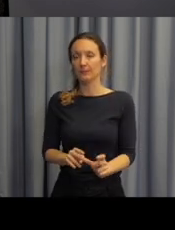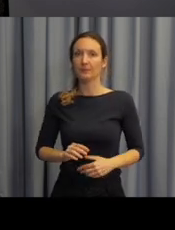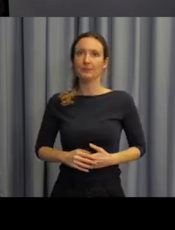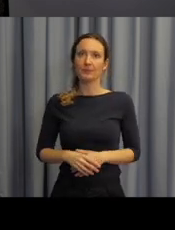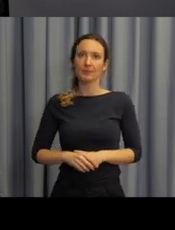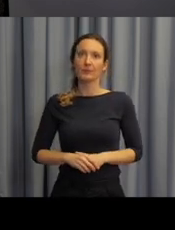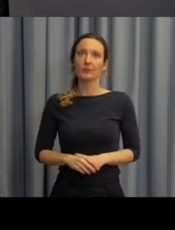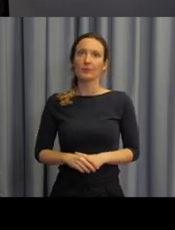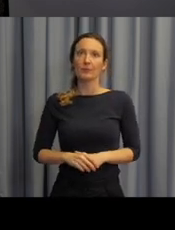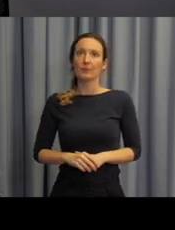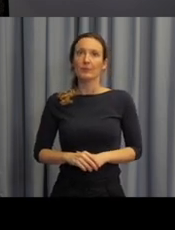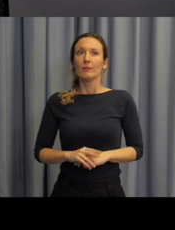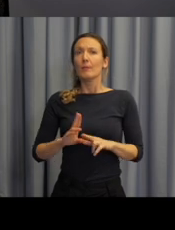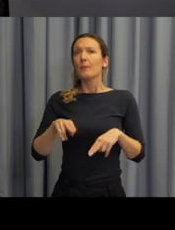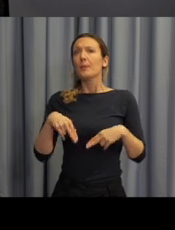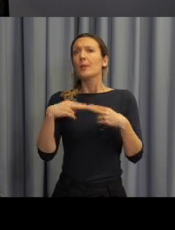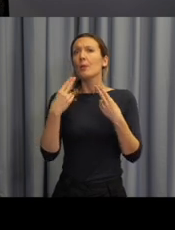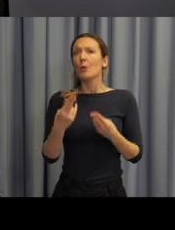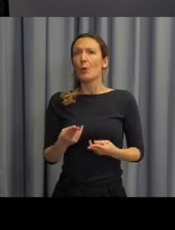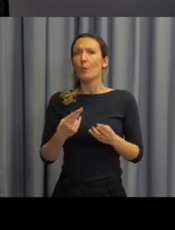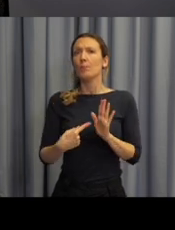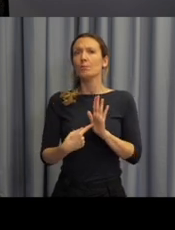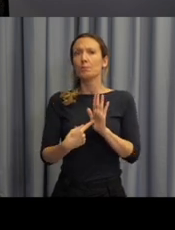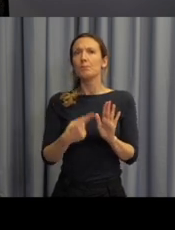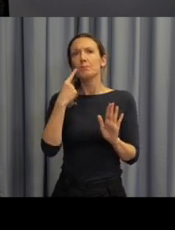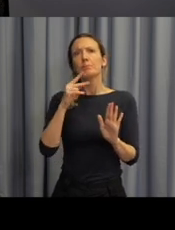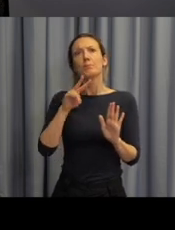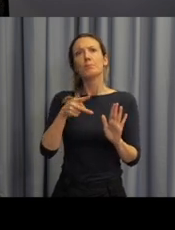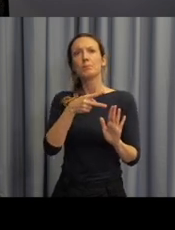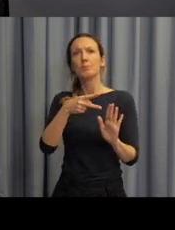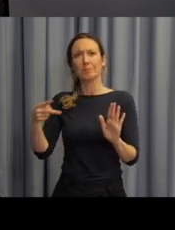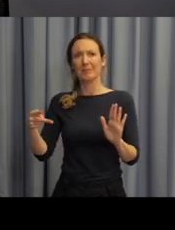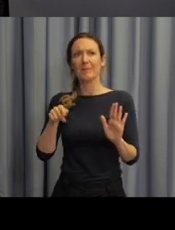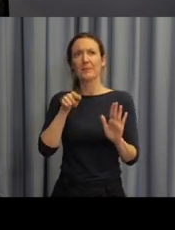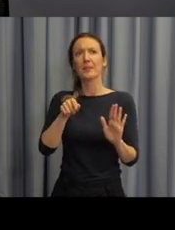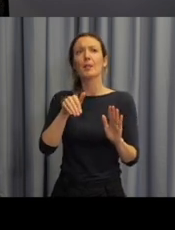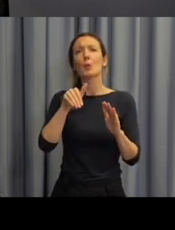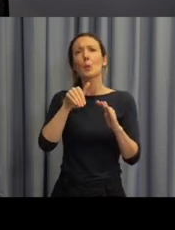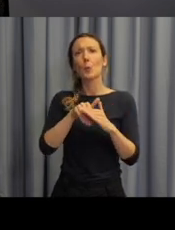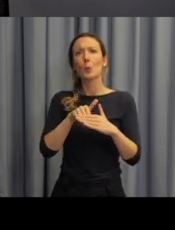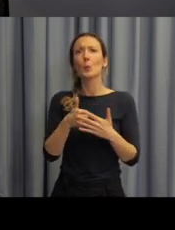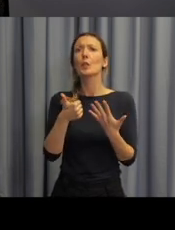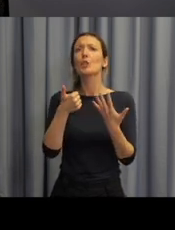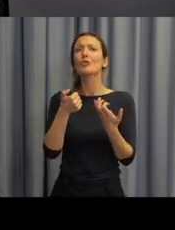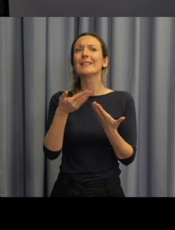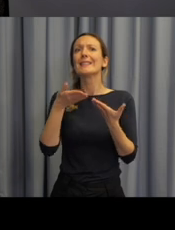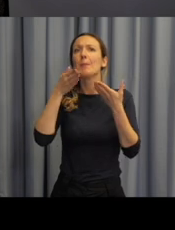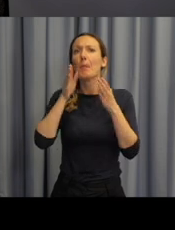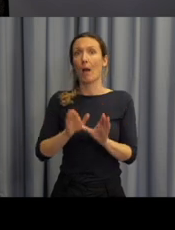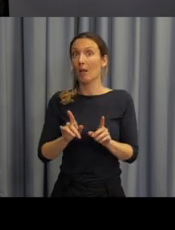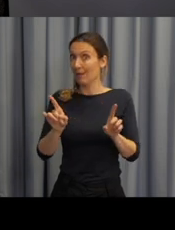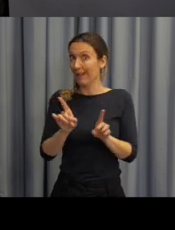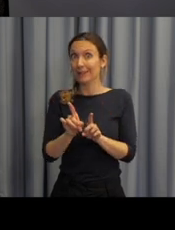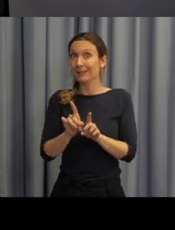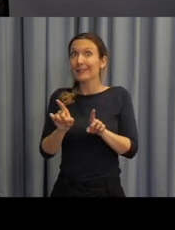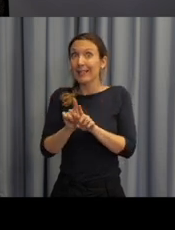Další slajd je ukázka parcelovaného výkladu paradigmatu šestého pádu, ale už je to